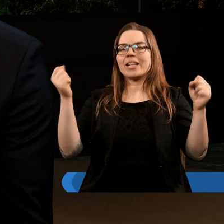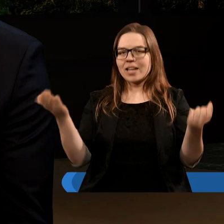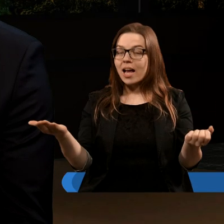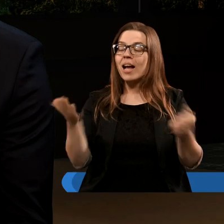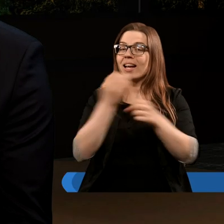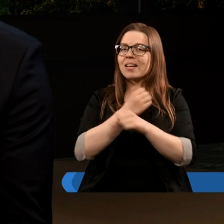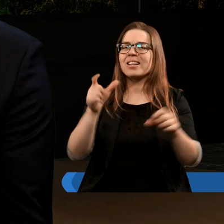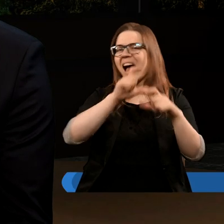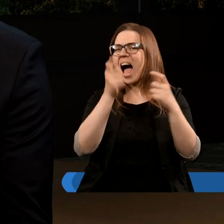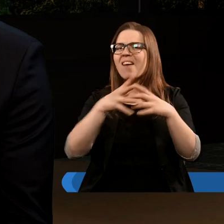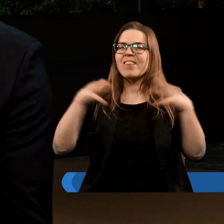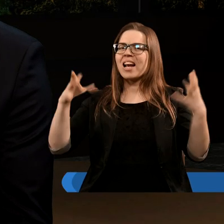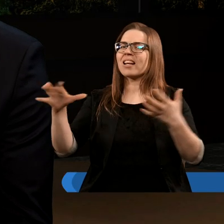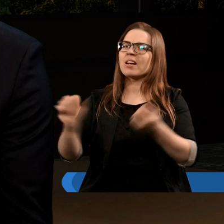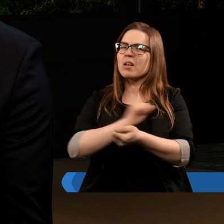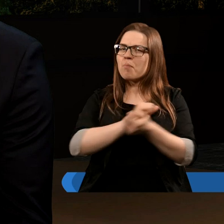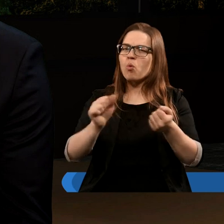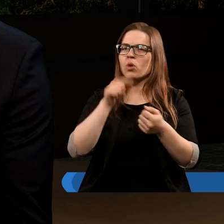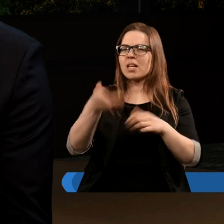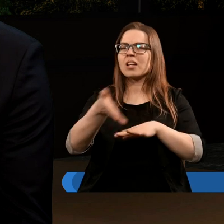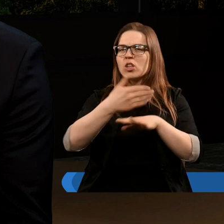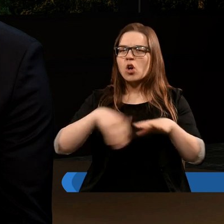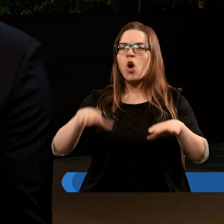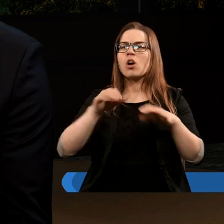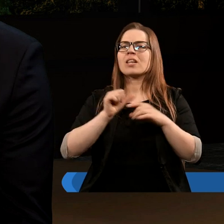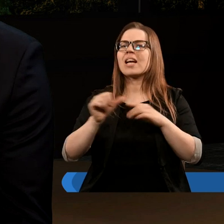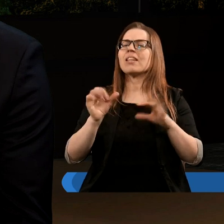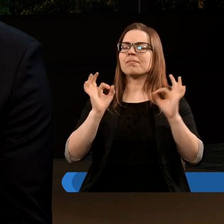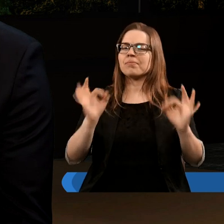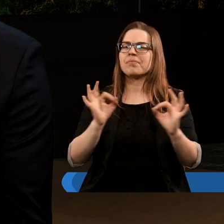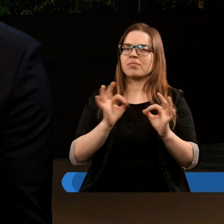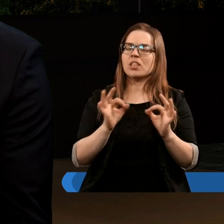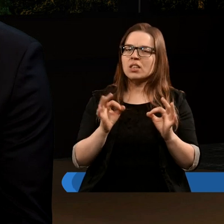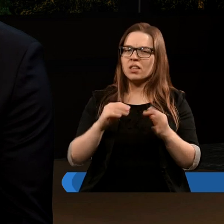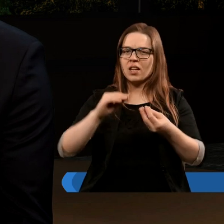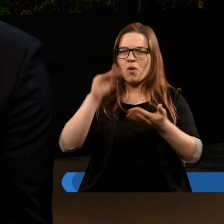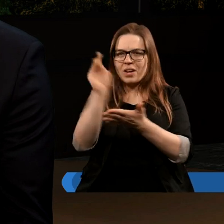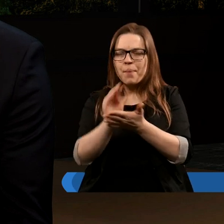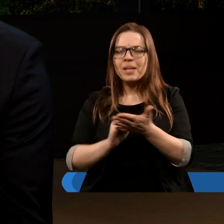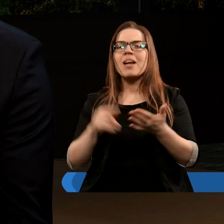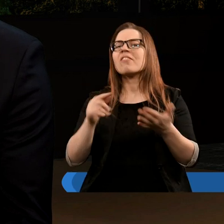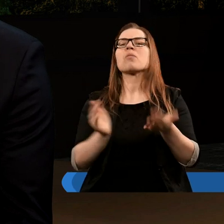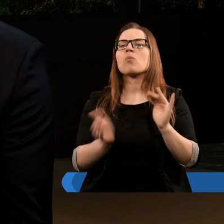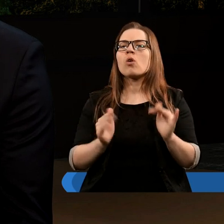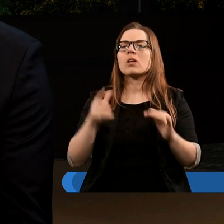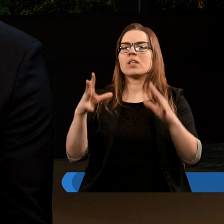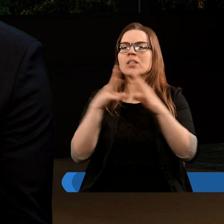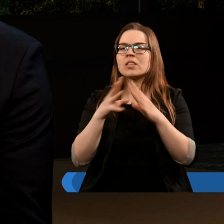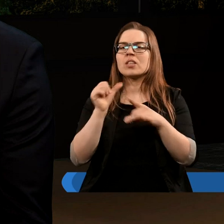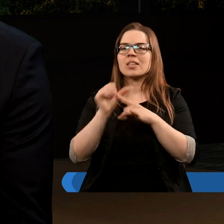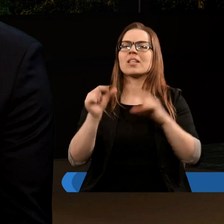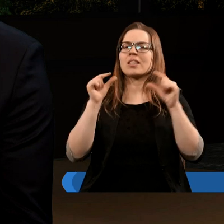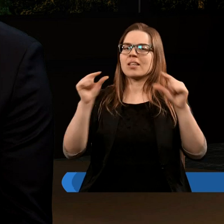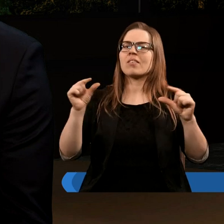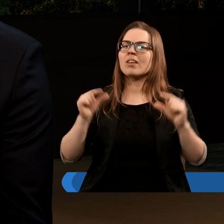Ten cały wielki bój, w ogóle ten rozdział jest sformułowany w taki sposób, że dziesiąty i jedenasty